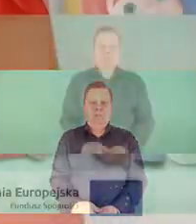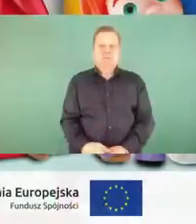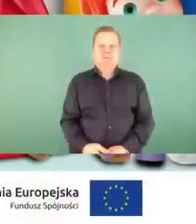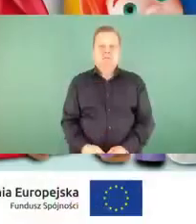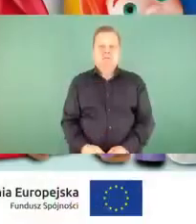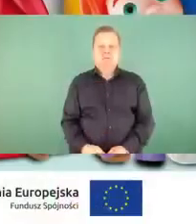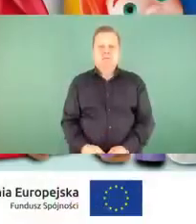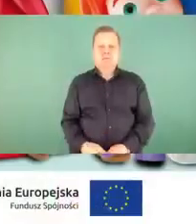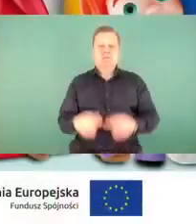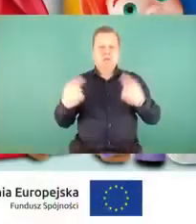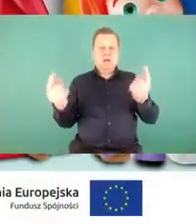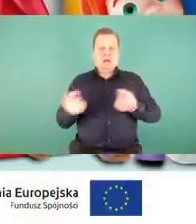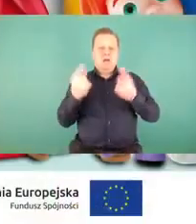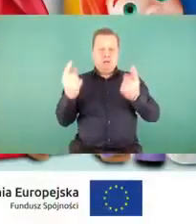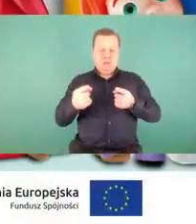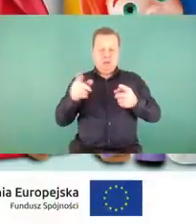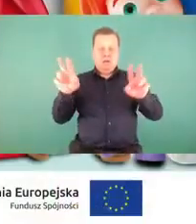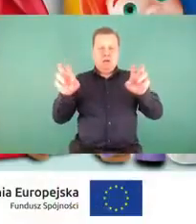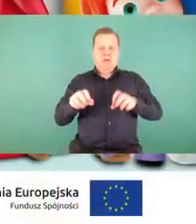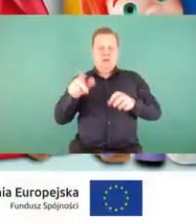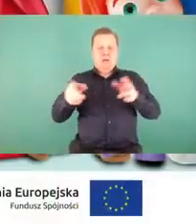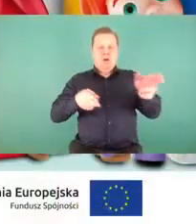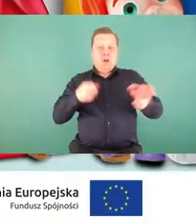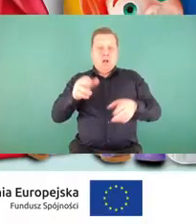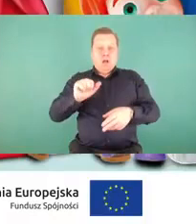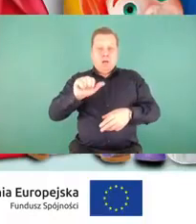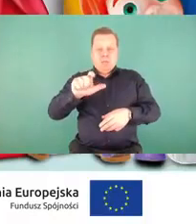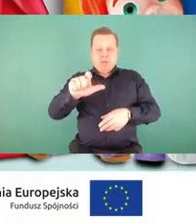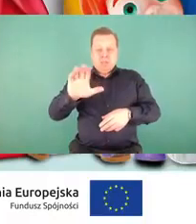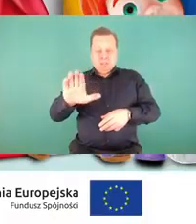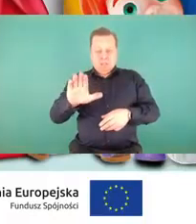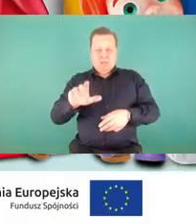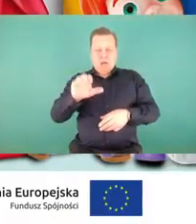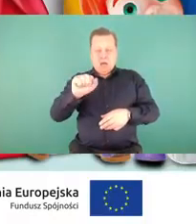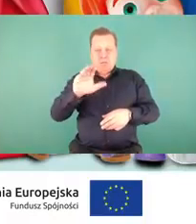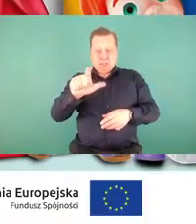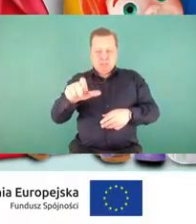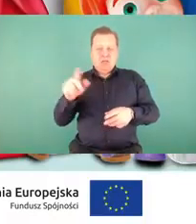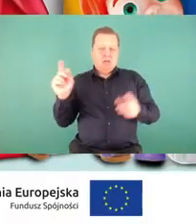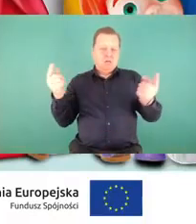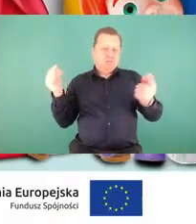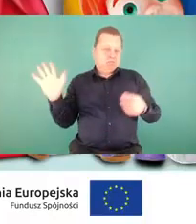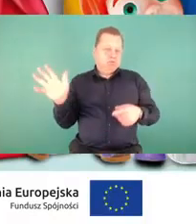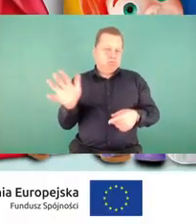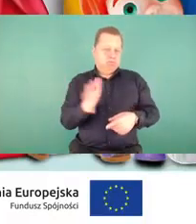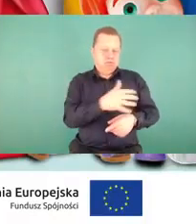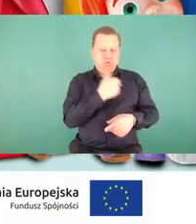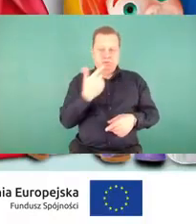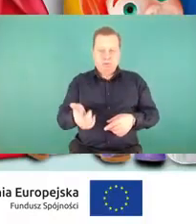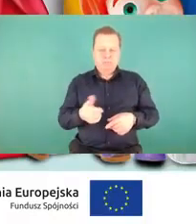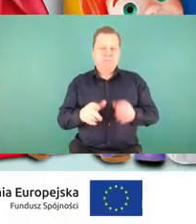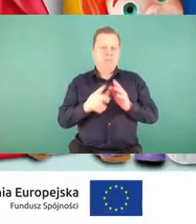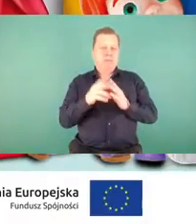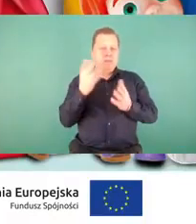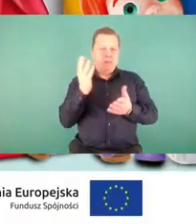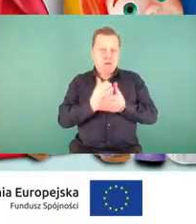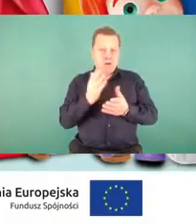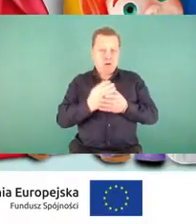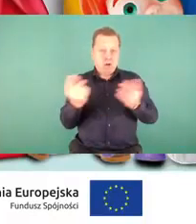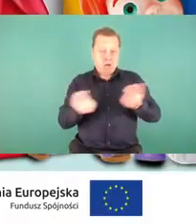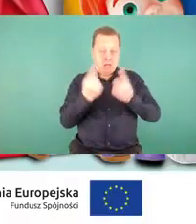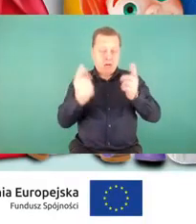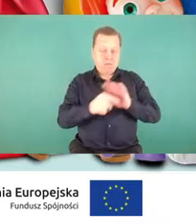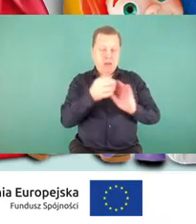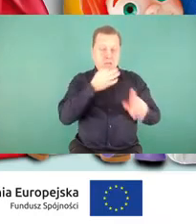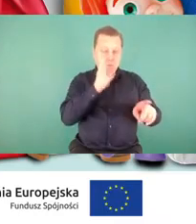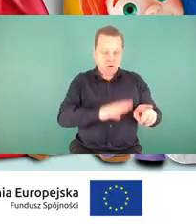Kampanie Kolejowe ABC to szereg działań. Nie tylko spotów edukacyjnych kierowanych do najmłodszych uczestników ruchu drogowego, ale